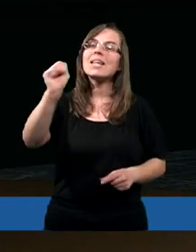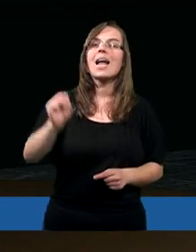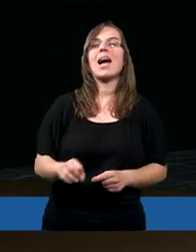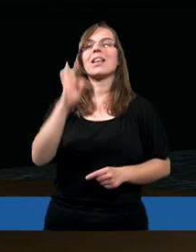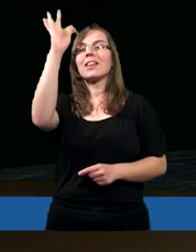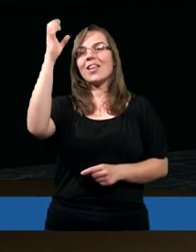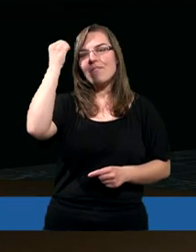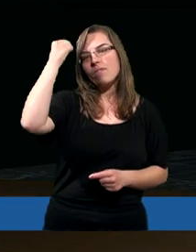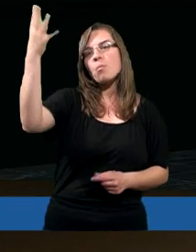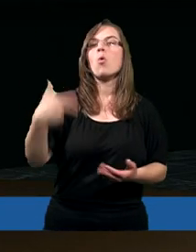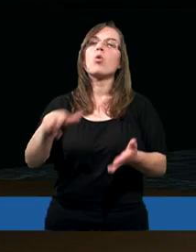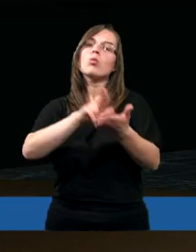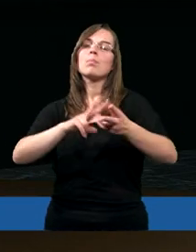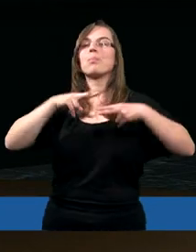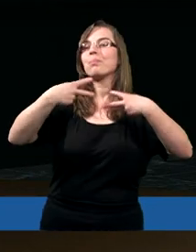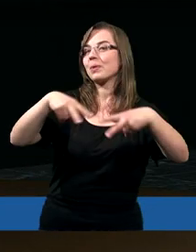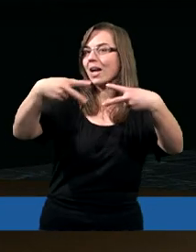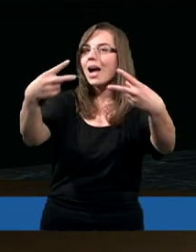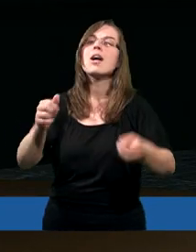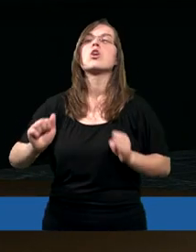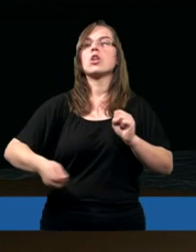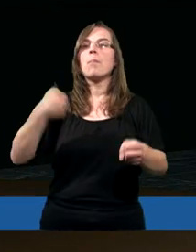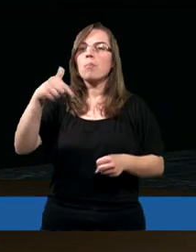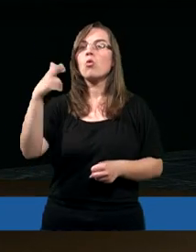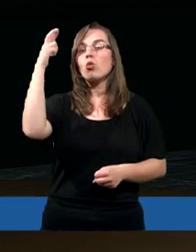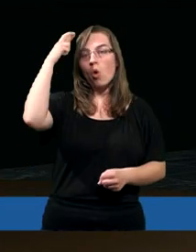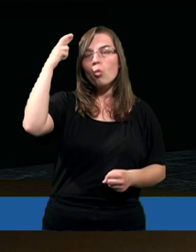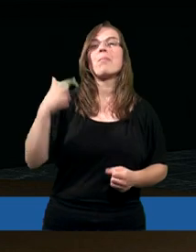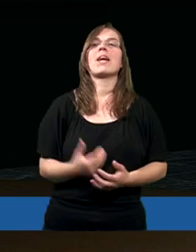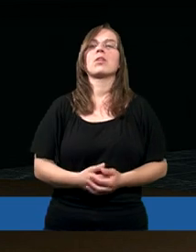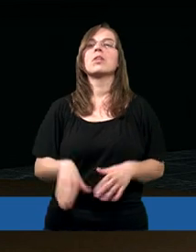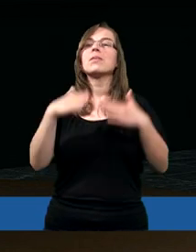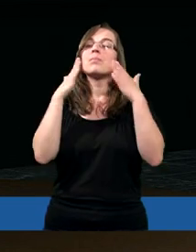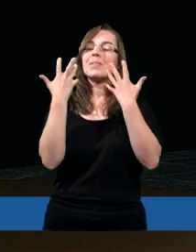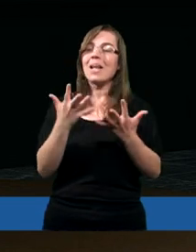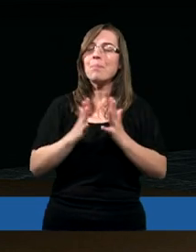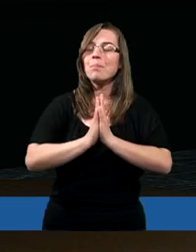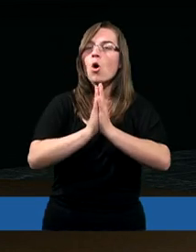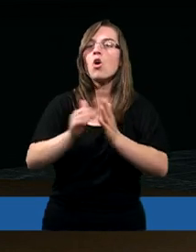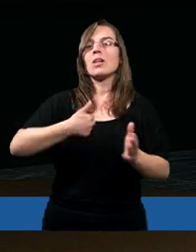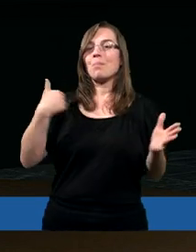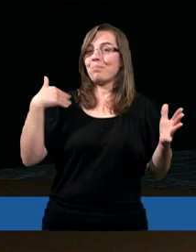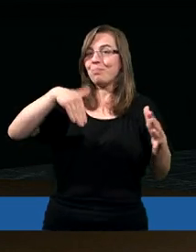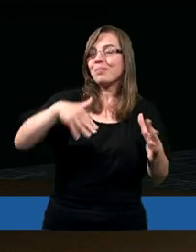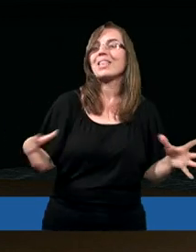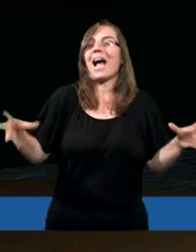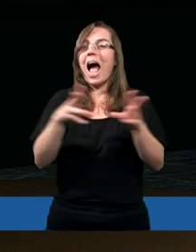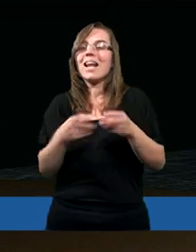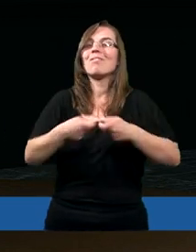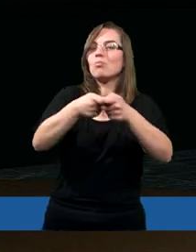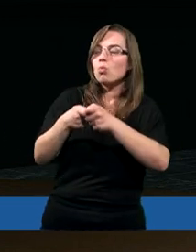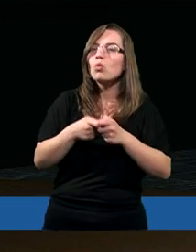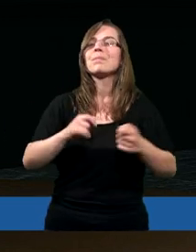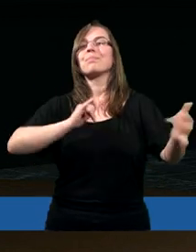za Twoją mądrość, którą nam przekazujesz, abyśmy to Słowo mogli zrozumieć. Chcemy Cię prosić, abyś był teraz z nami, kiedy będziemy